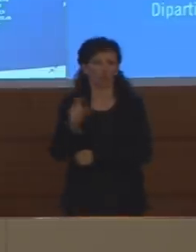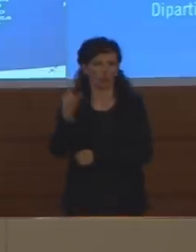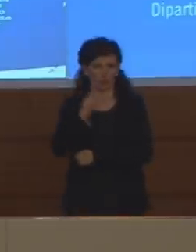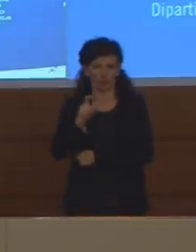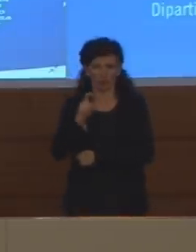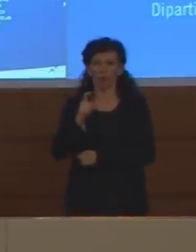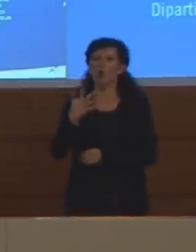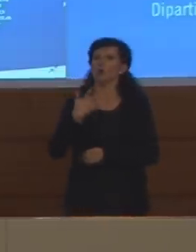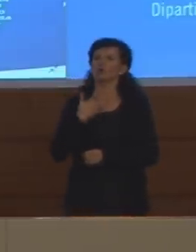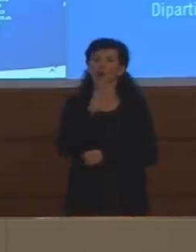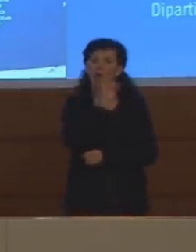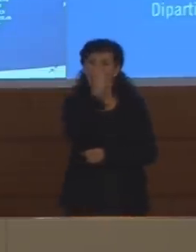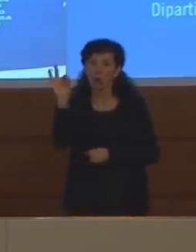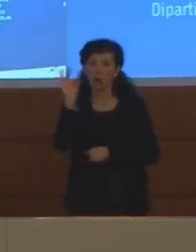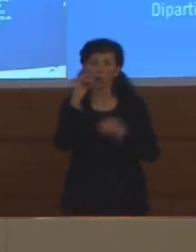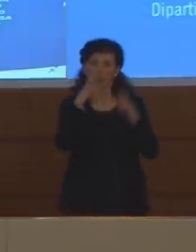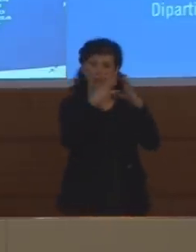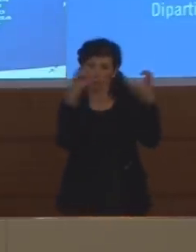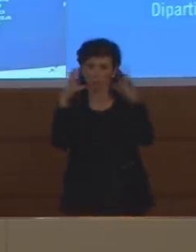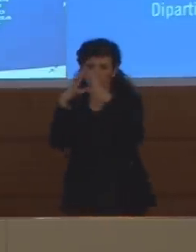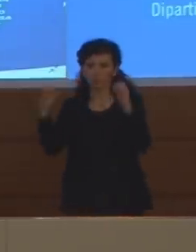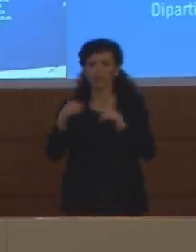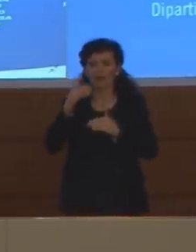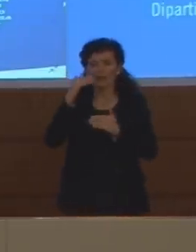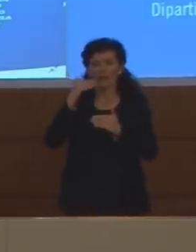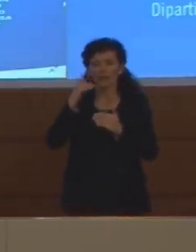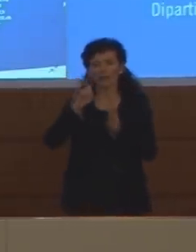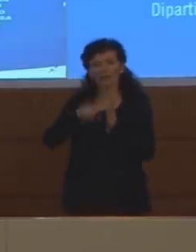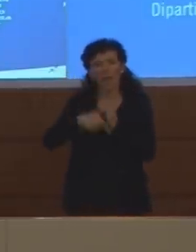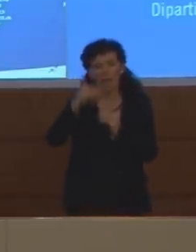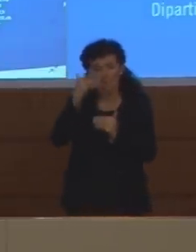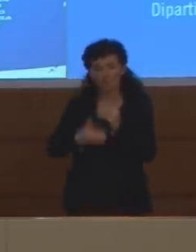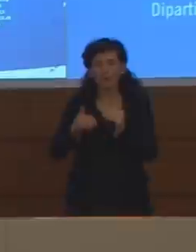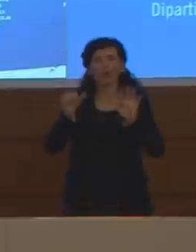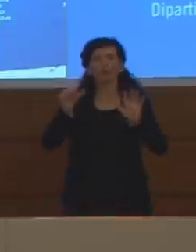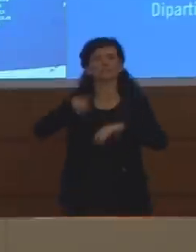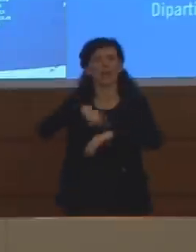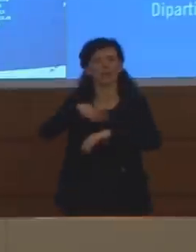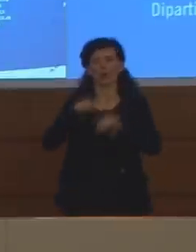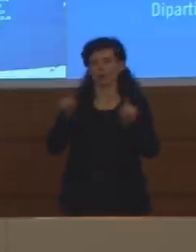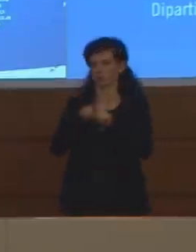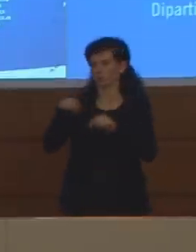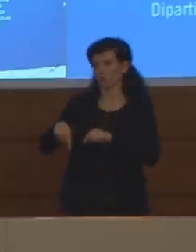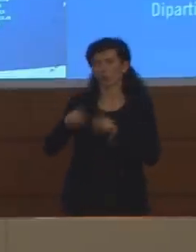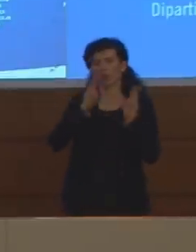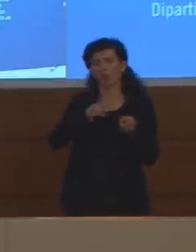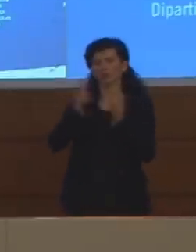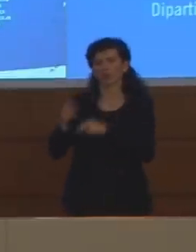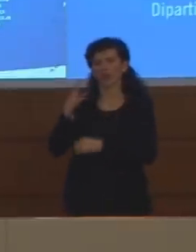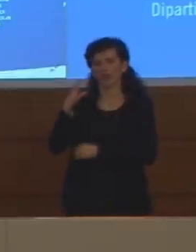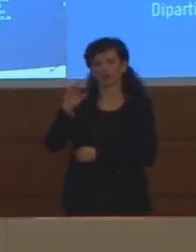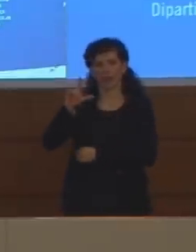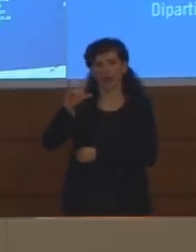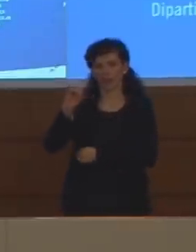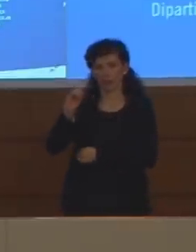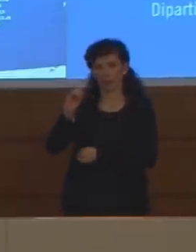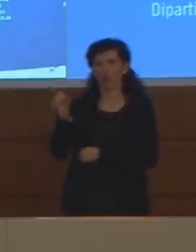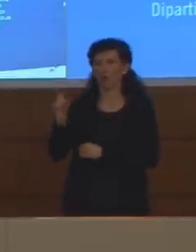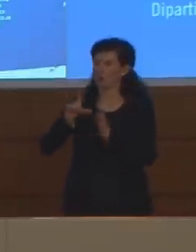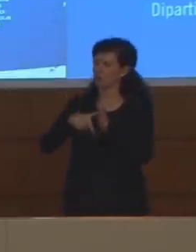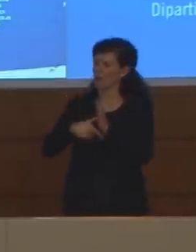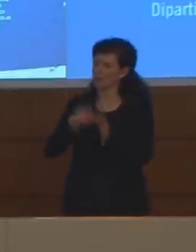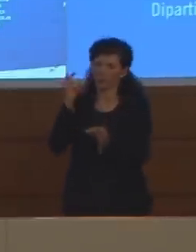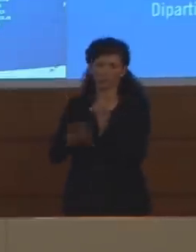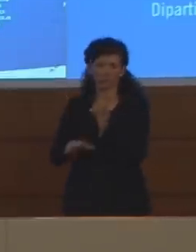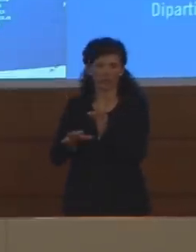strutture che in sei ore restituiscono come il Celio qui a Roma riesce a fornire in un breve